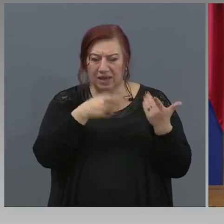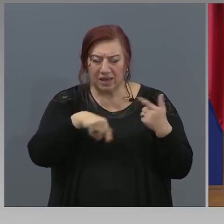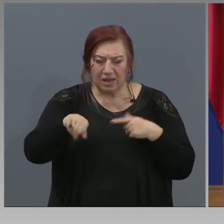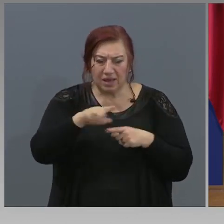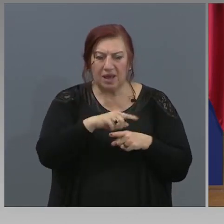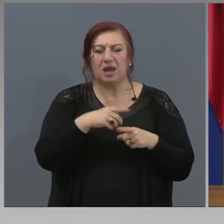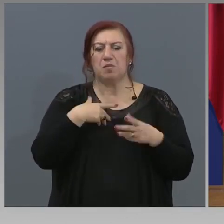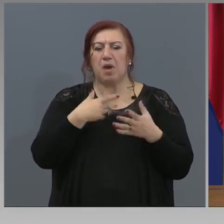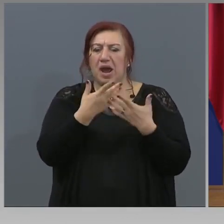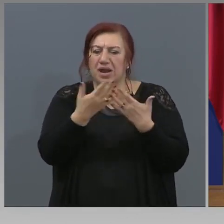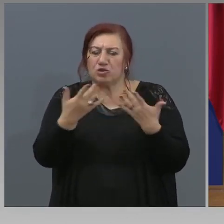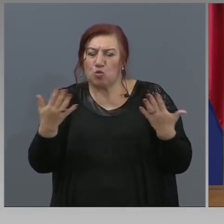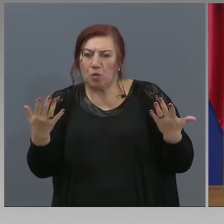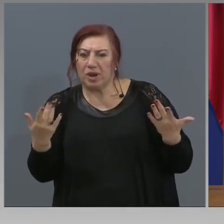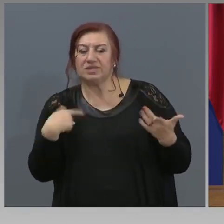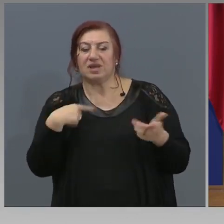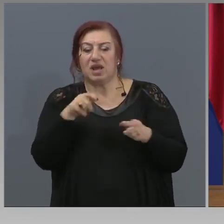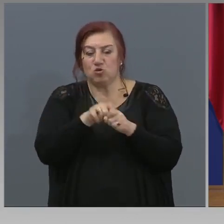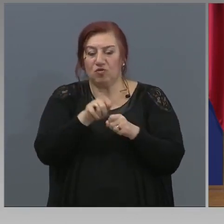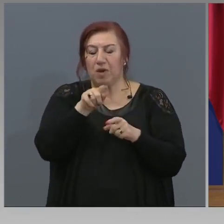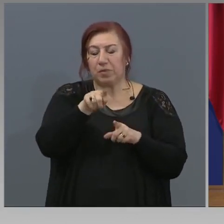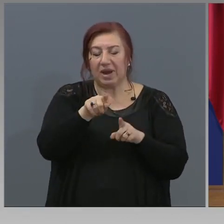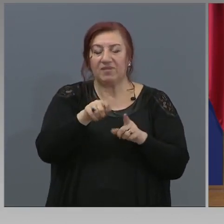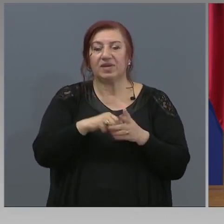което прави съответно